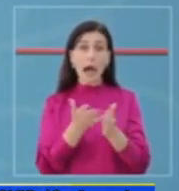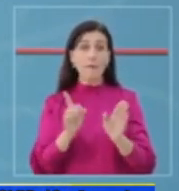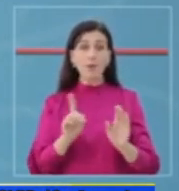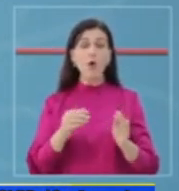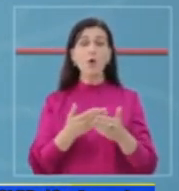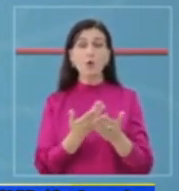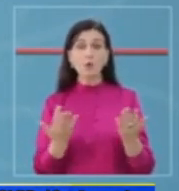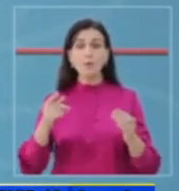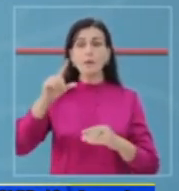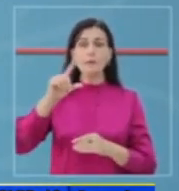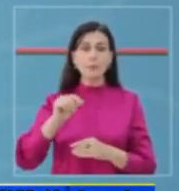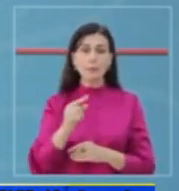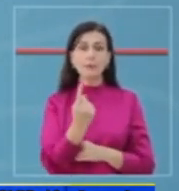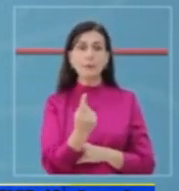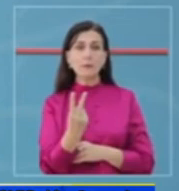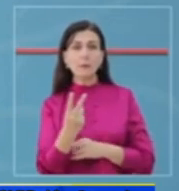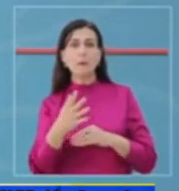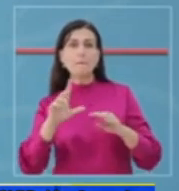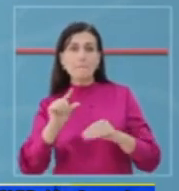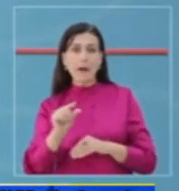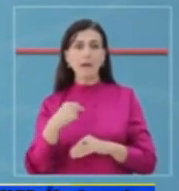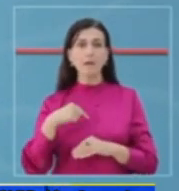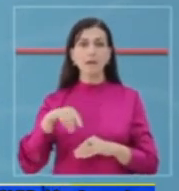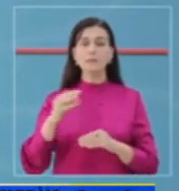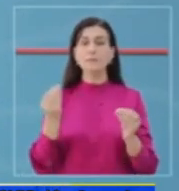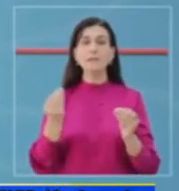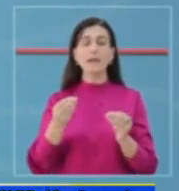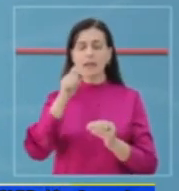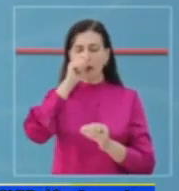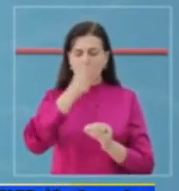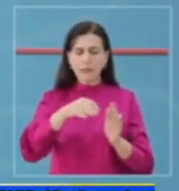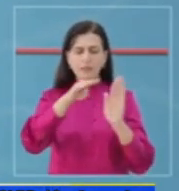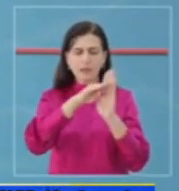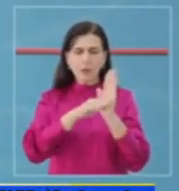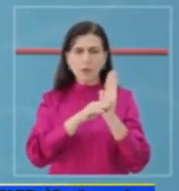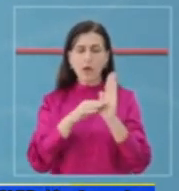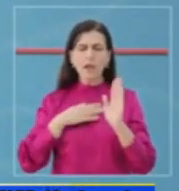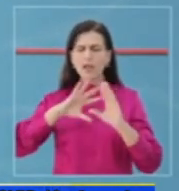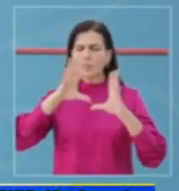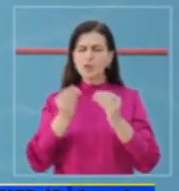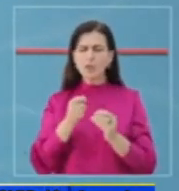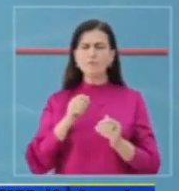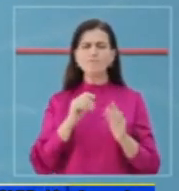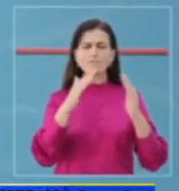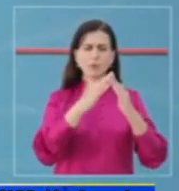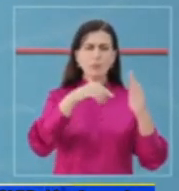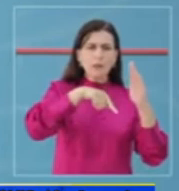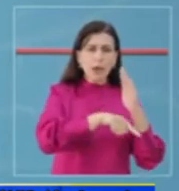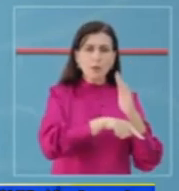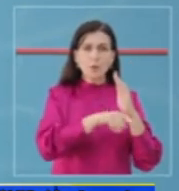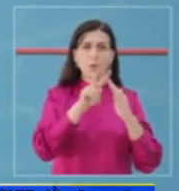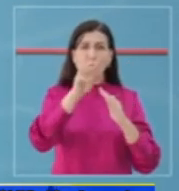shifrar, e cila erdi si rezultat i masave drastike, i sakrificës të gjithë se cilit,